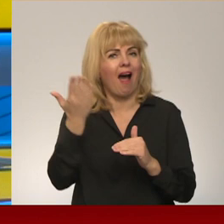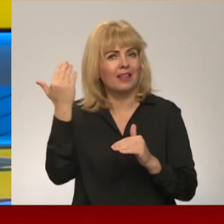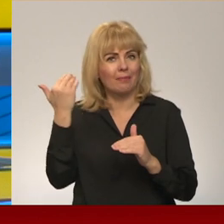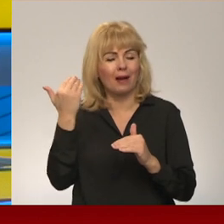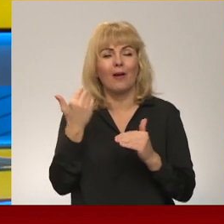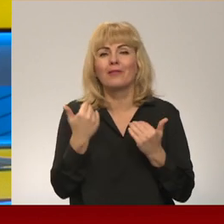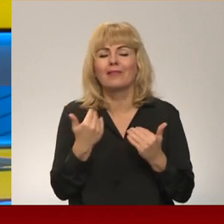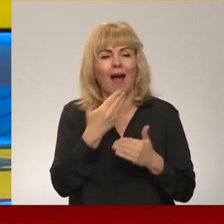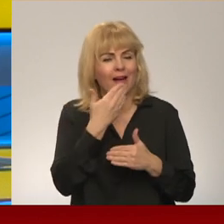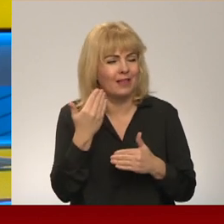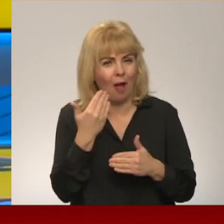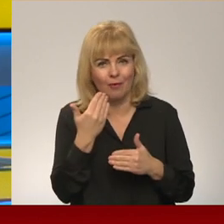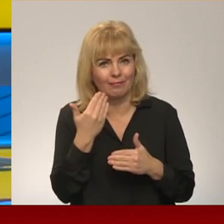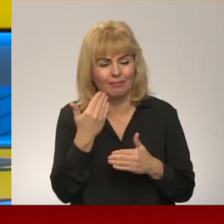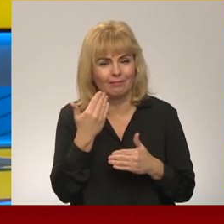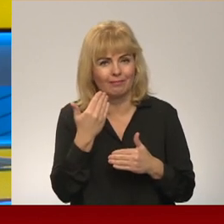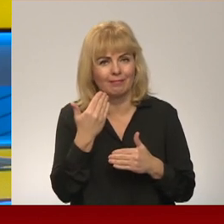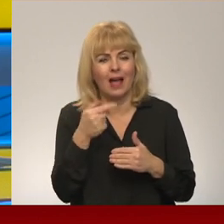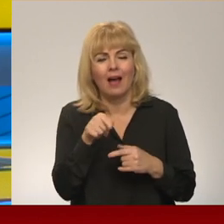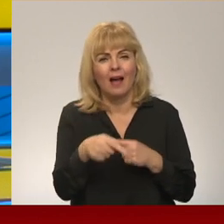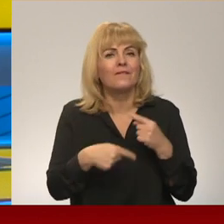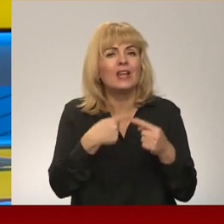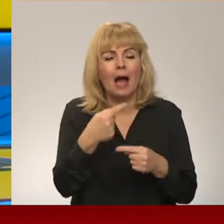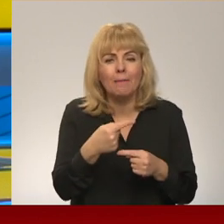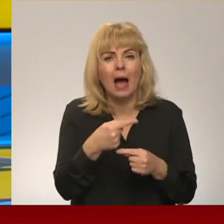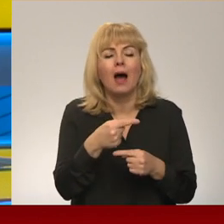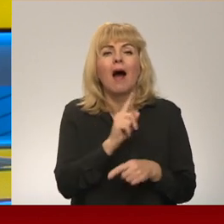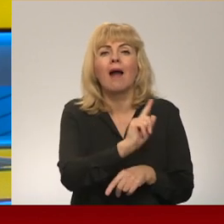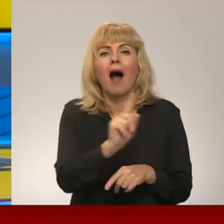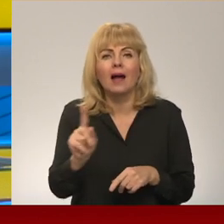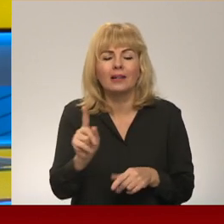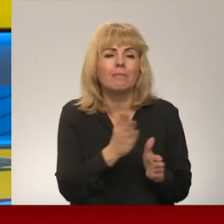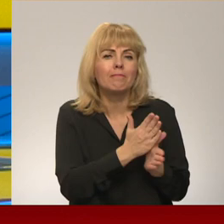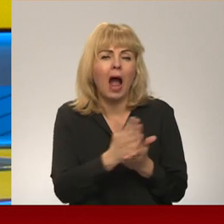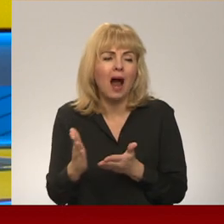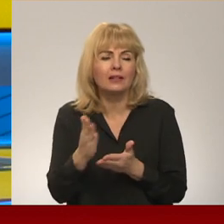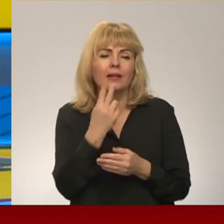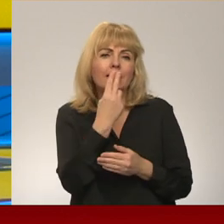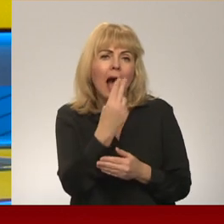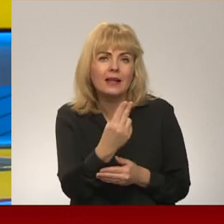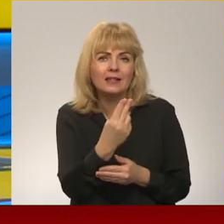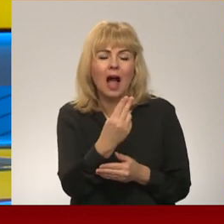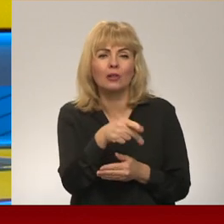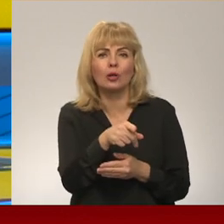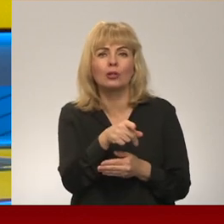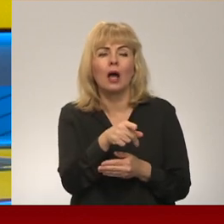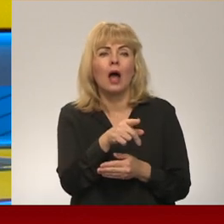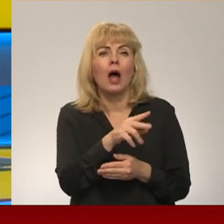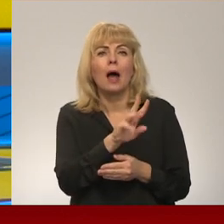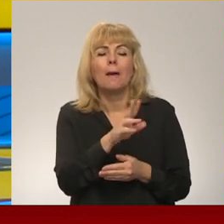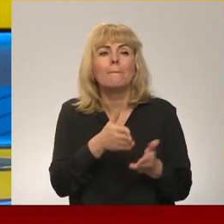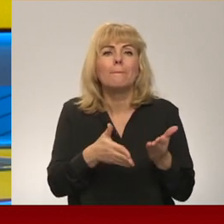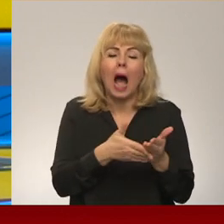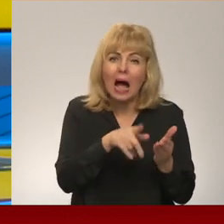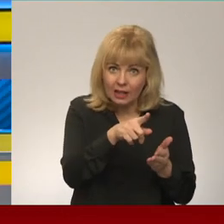joprojām. Un mums vienmēr ļoti katram rūpīgi jāskatās, kurā milklīgi mēs palīdzam šiem meliem aiziet